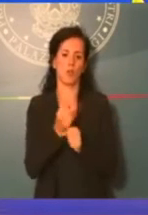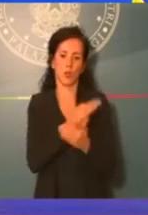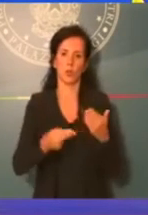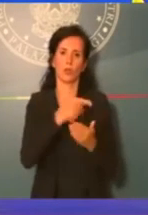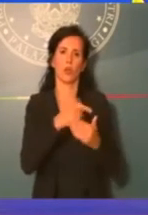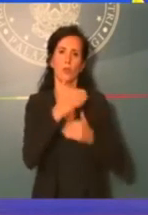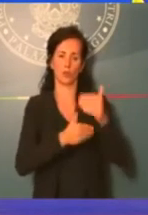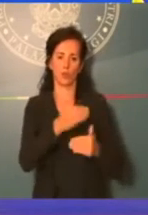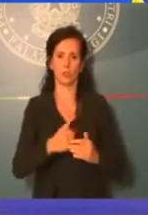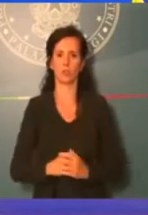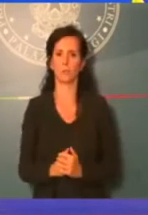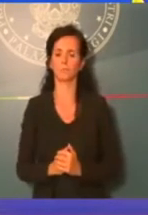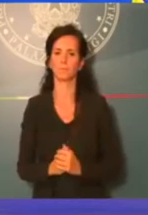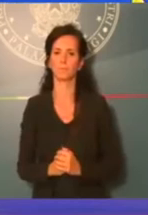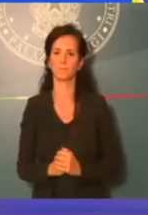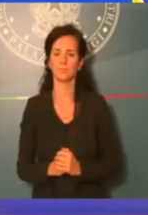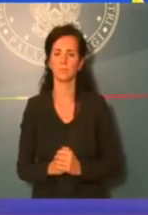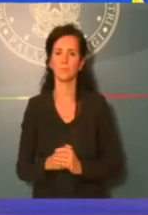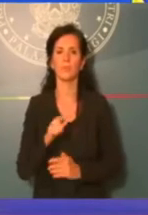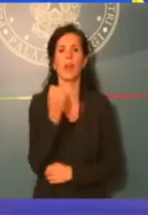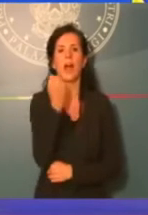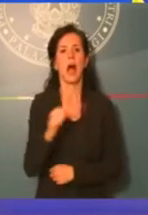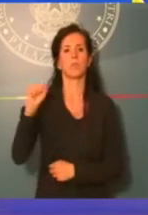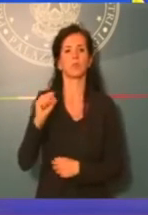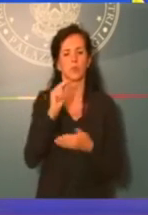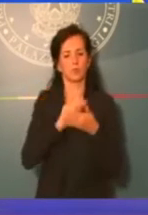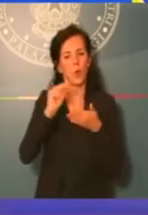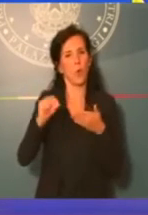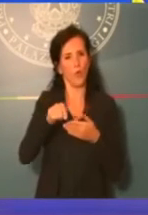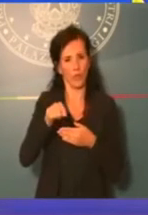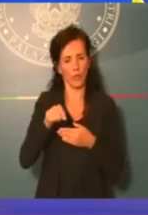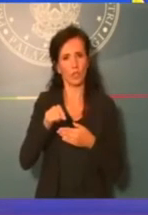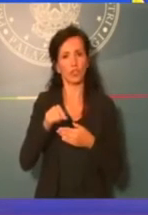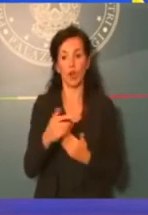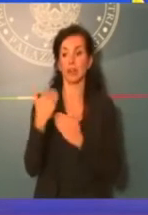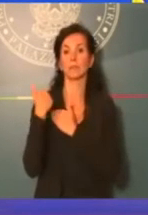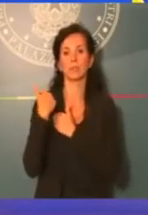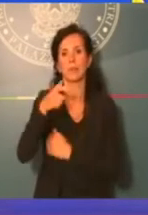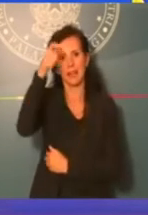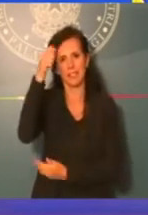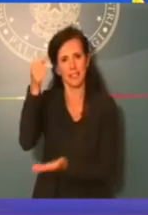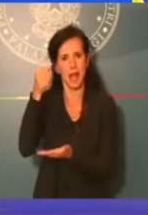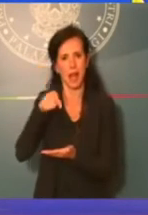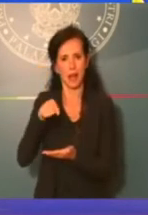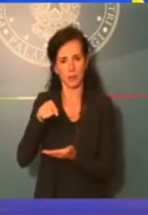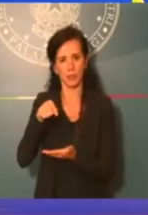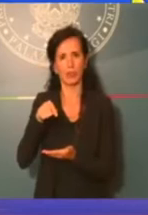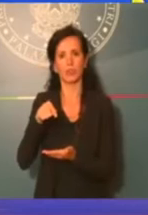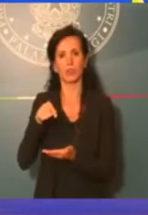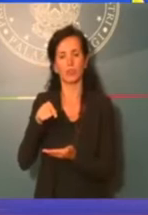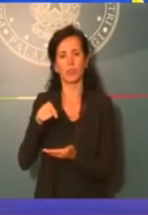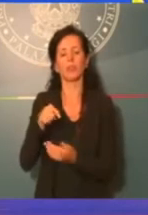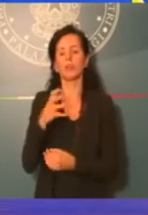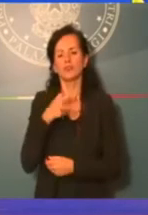Sulla revisione dell'abuso di ufficio e della responsabilità erariale devo dire che c'è stata una larghissima convergenza,